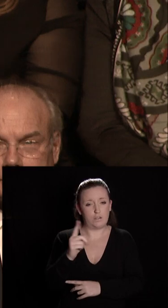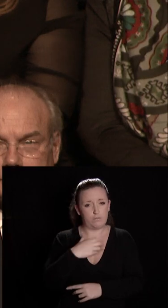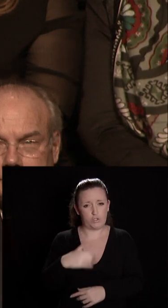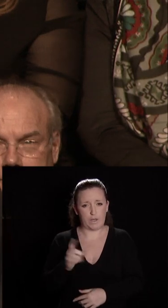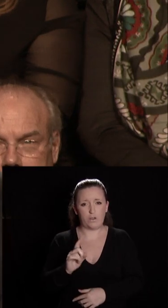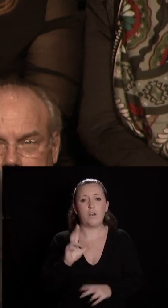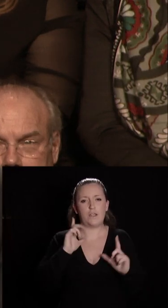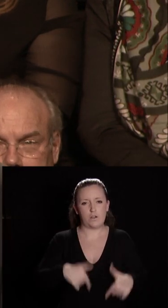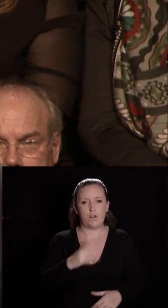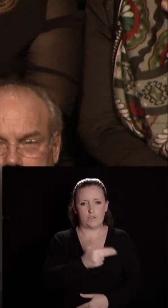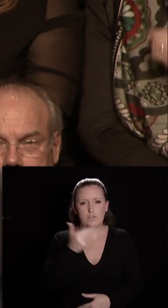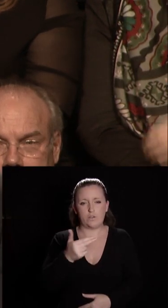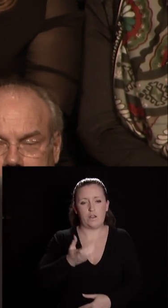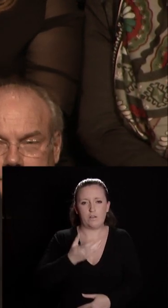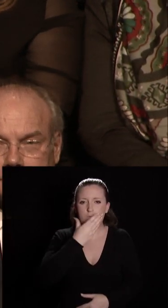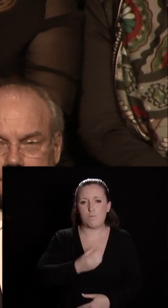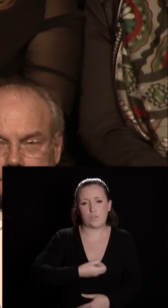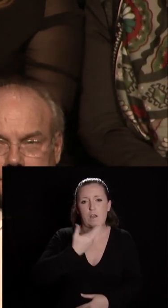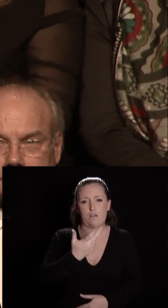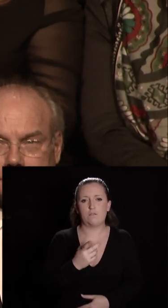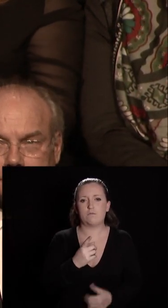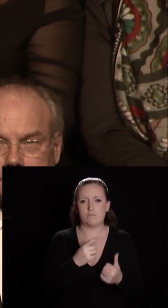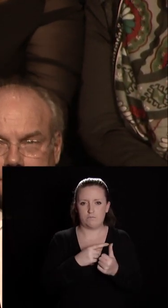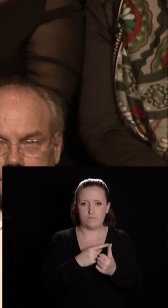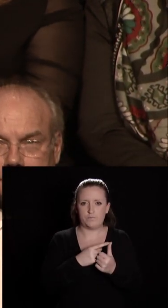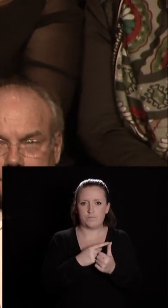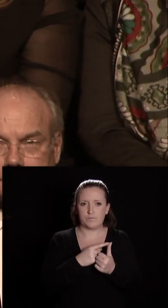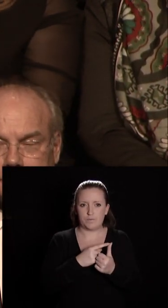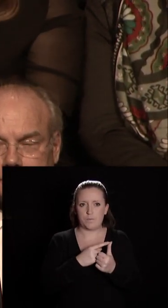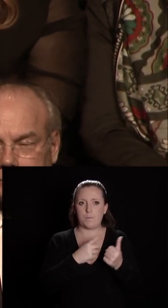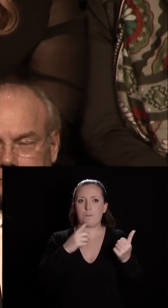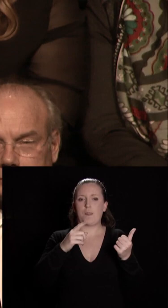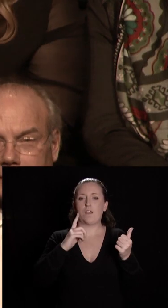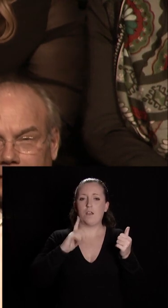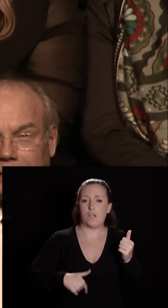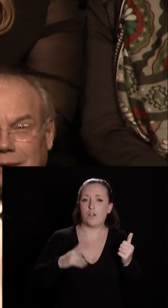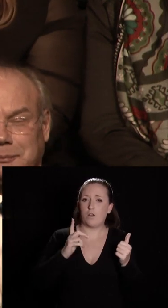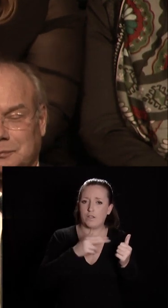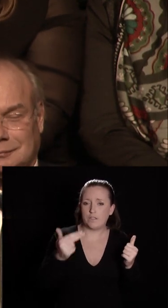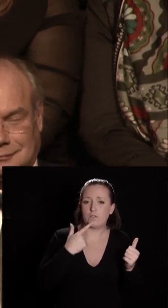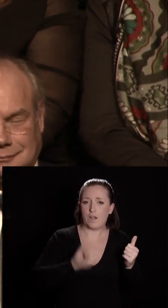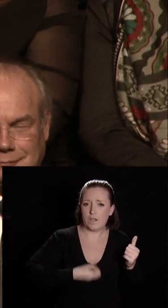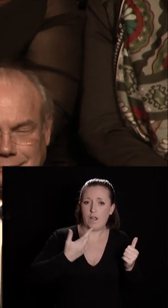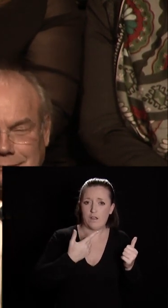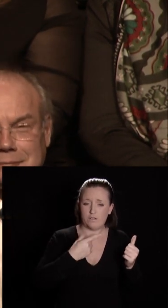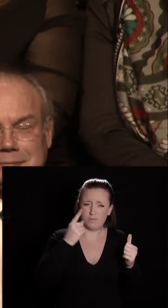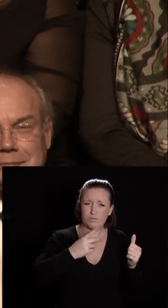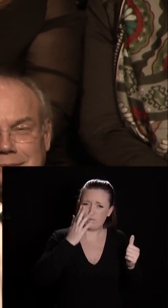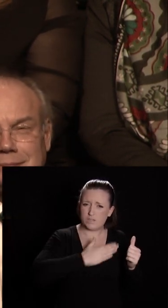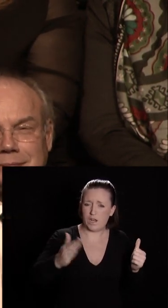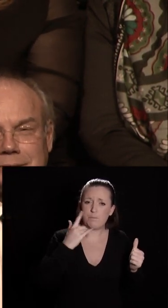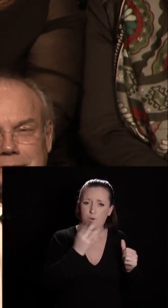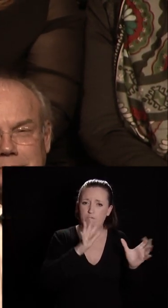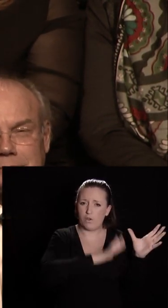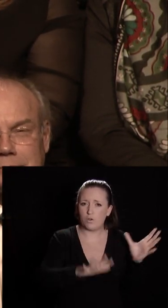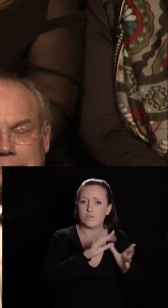une école nationale des beaux-arts, une école nationale d'art, parmi les plus anciennes et réputées de France, un campus